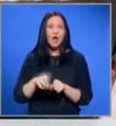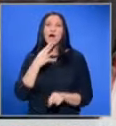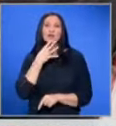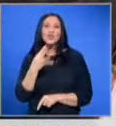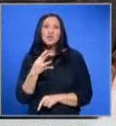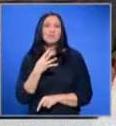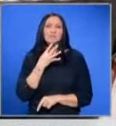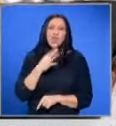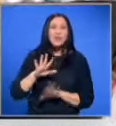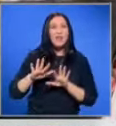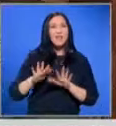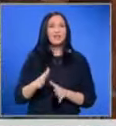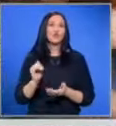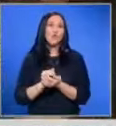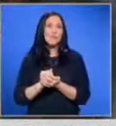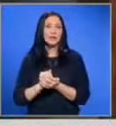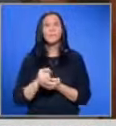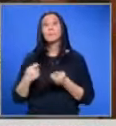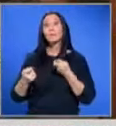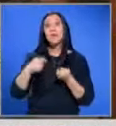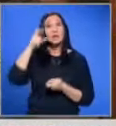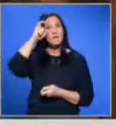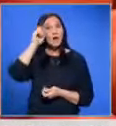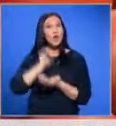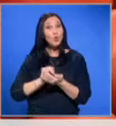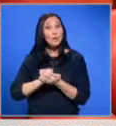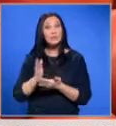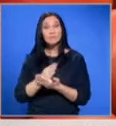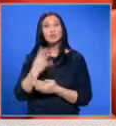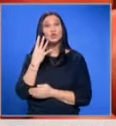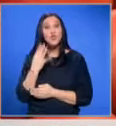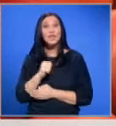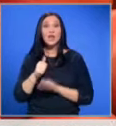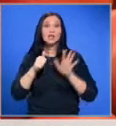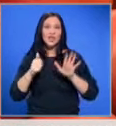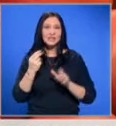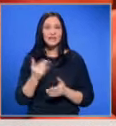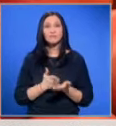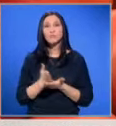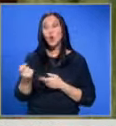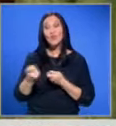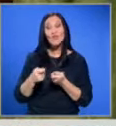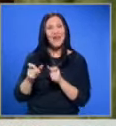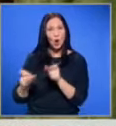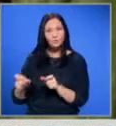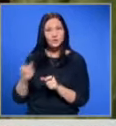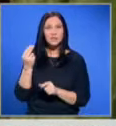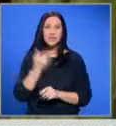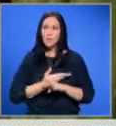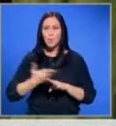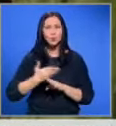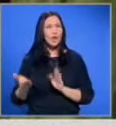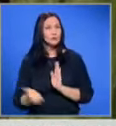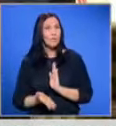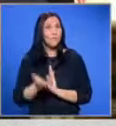4 лева, 4 и нещо е домата долу. На пазарите във Варна доматите са между 4 и 6 лева и според търговците цените им постоянно